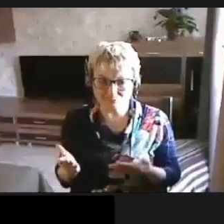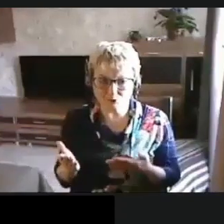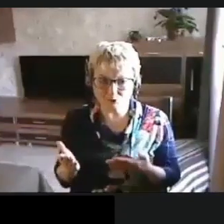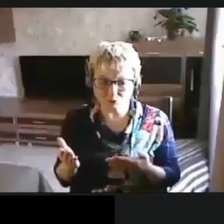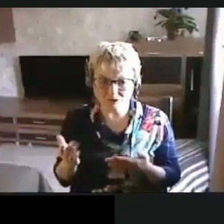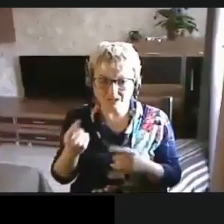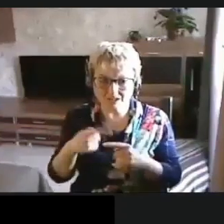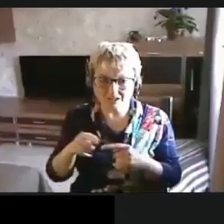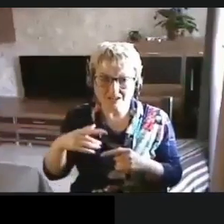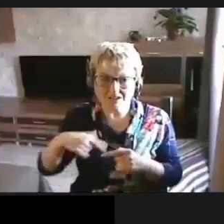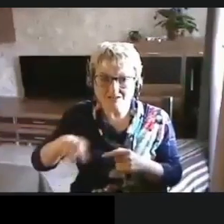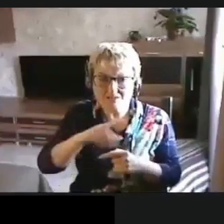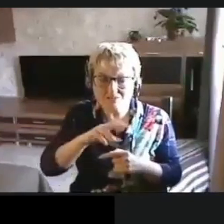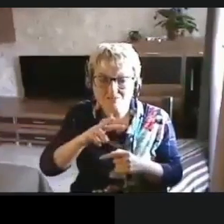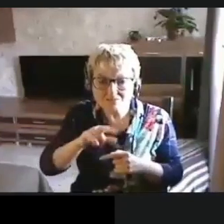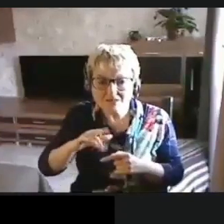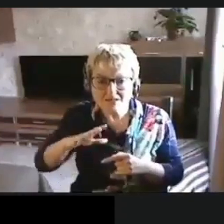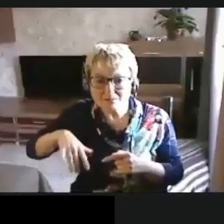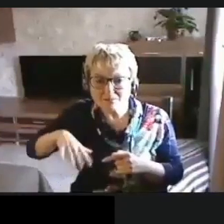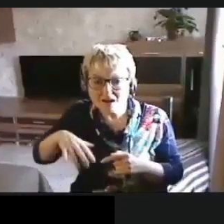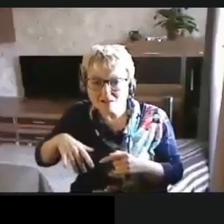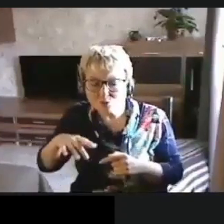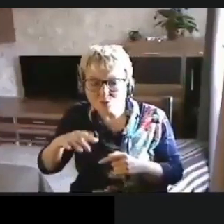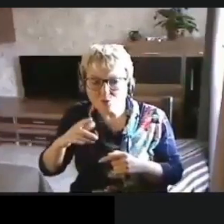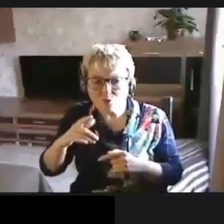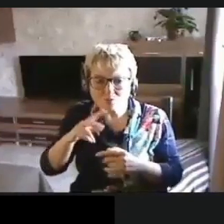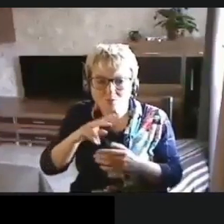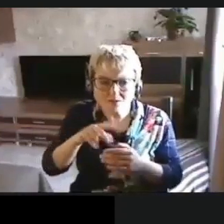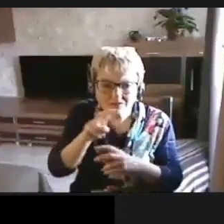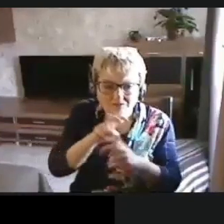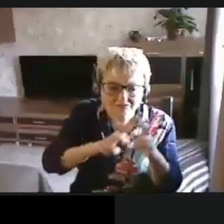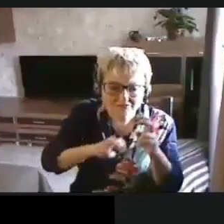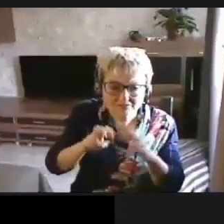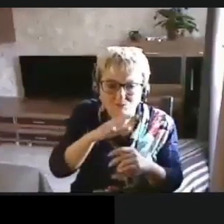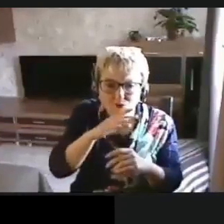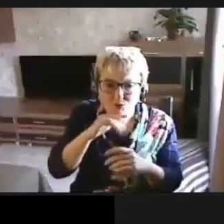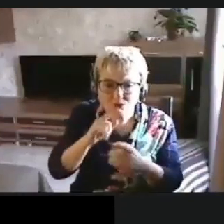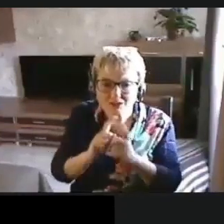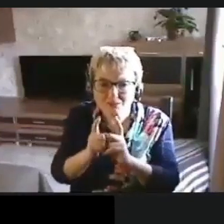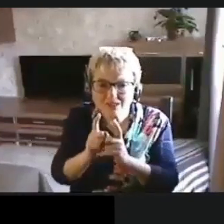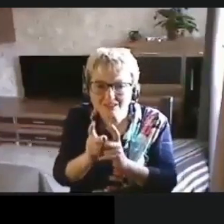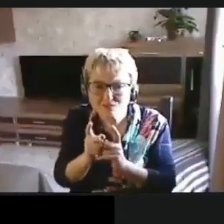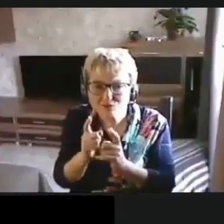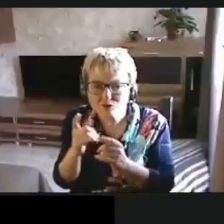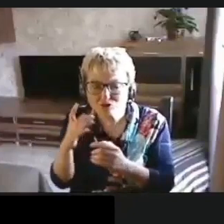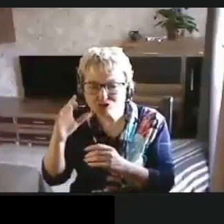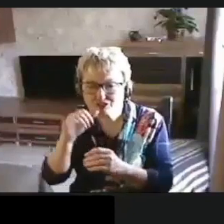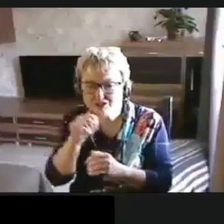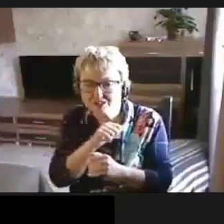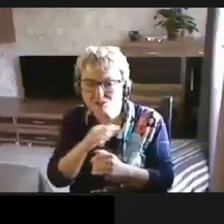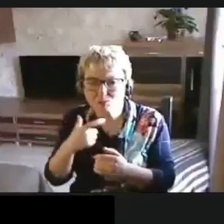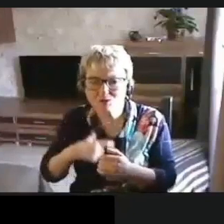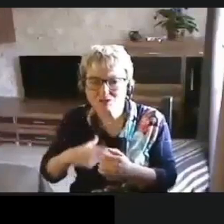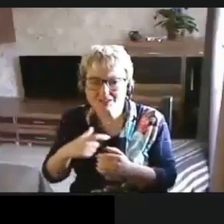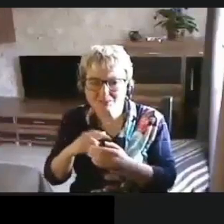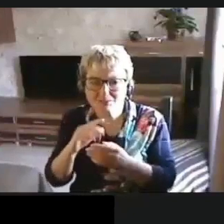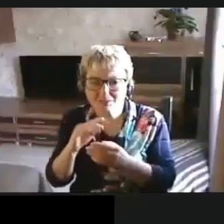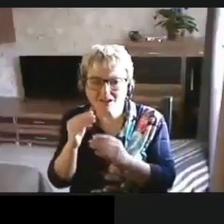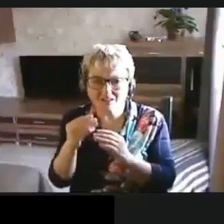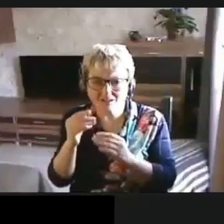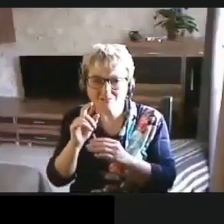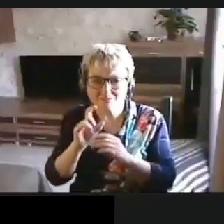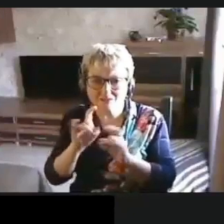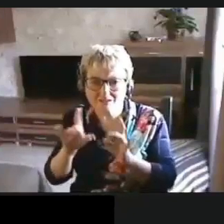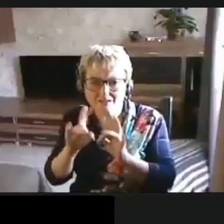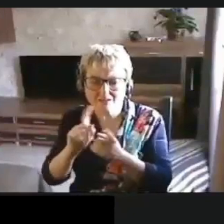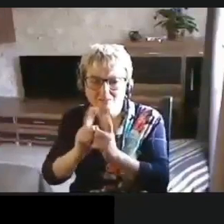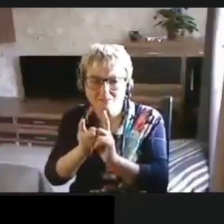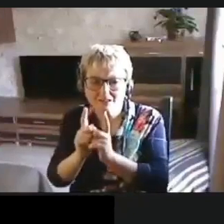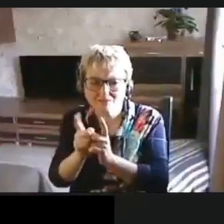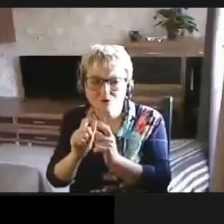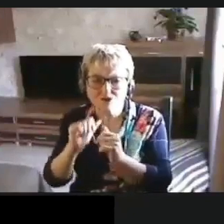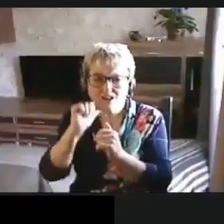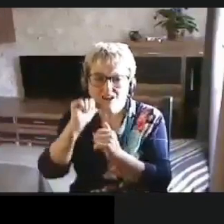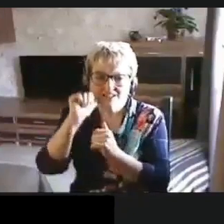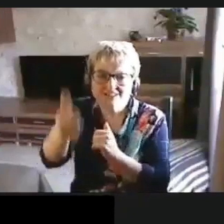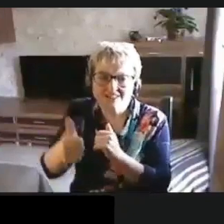И мы потом уже, потом на коленках многие переводчики переводят рейт Путина и потом на завтра уже